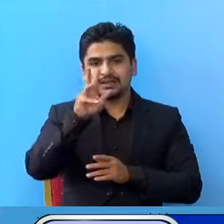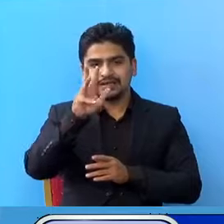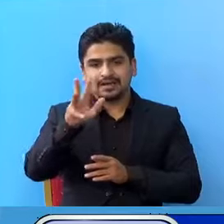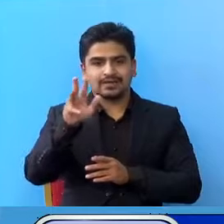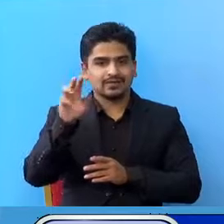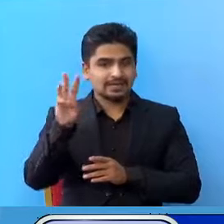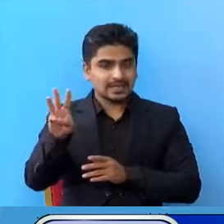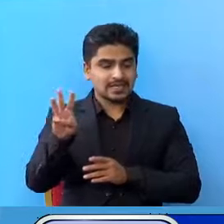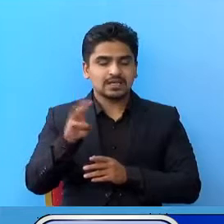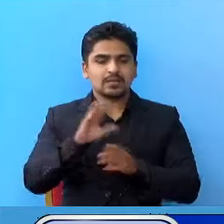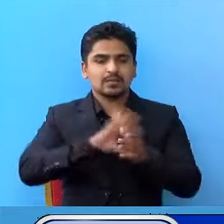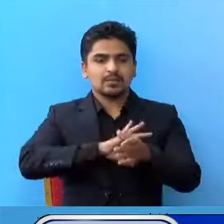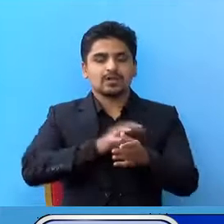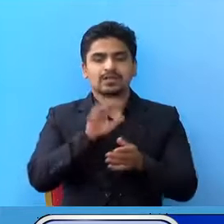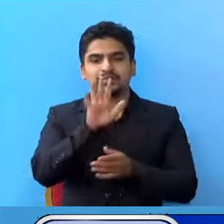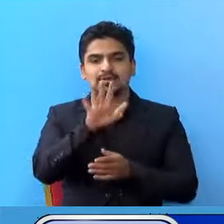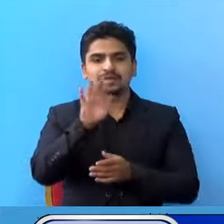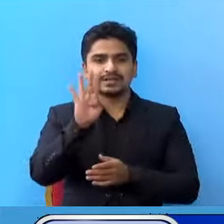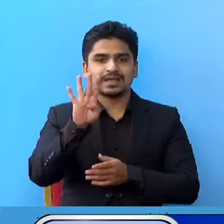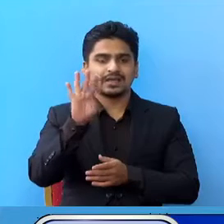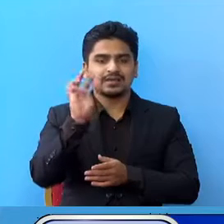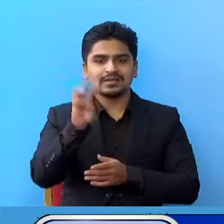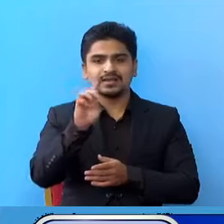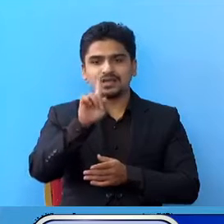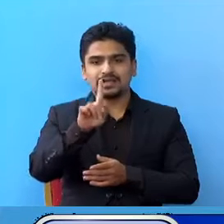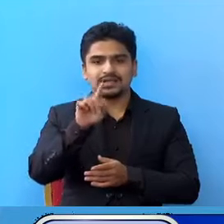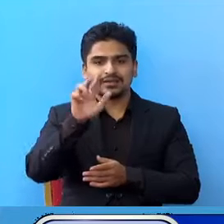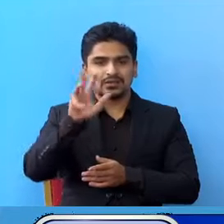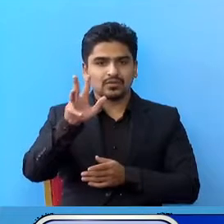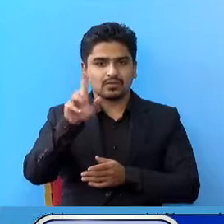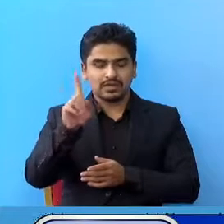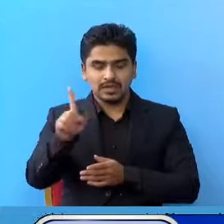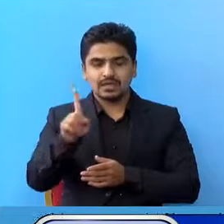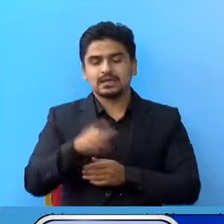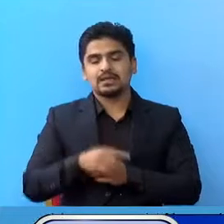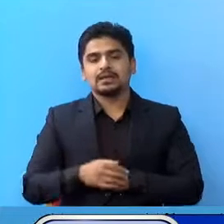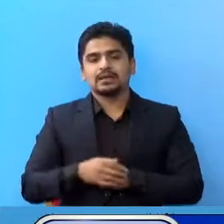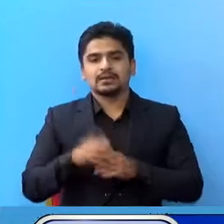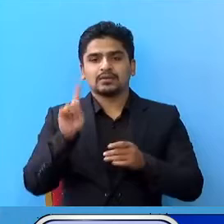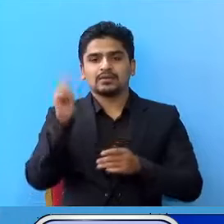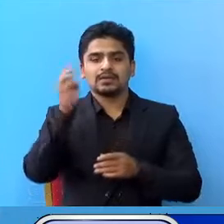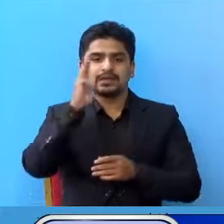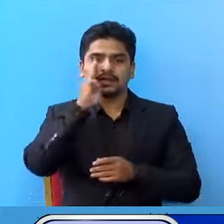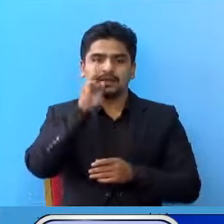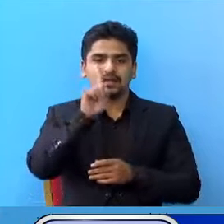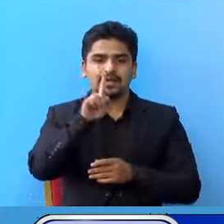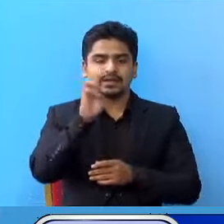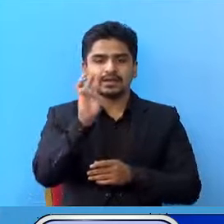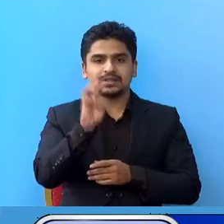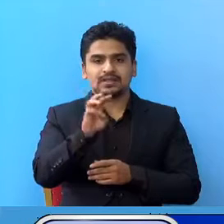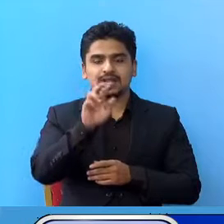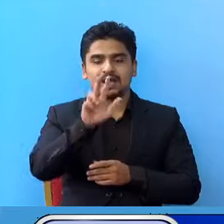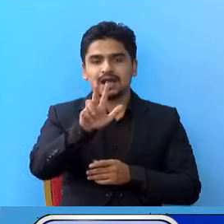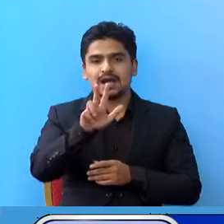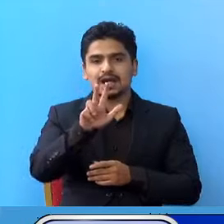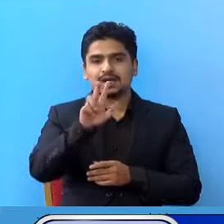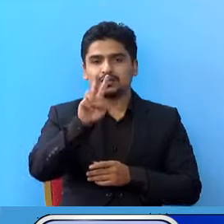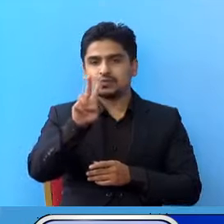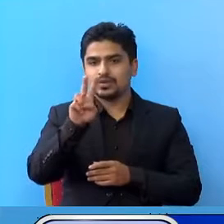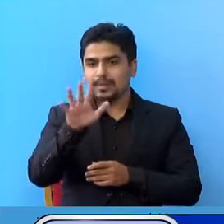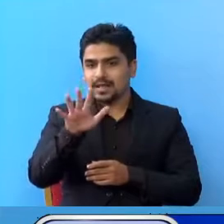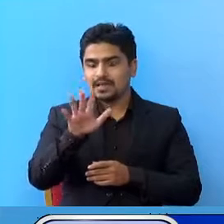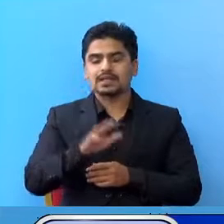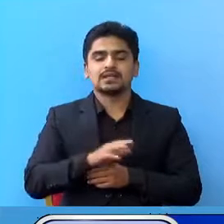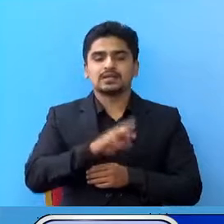प्रदेश पांच मां 4001 से 91 कोडाली प्रदेश मां 108 से 25